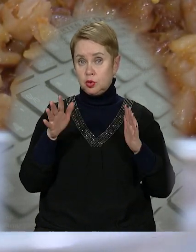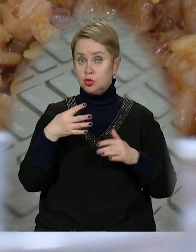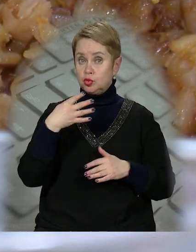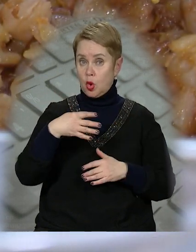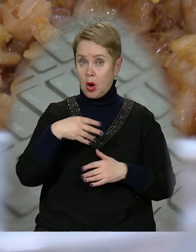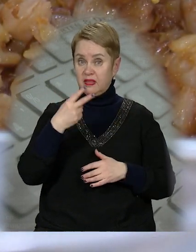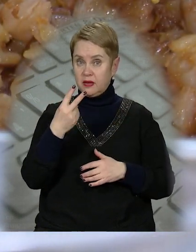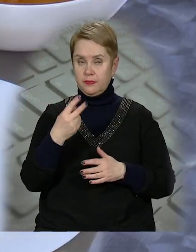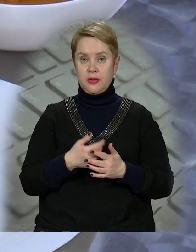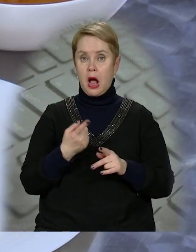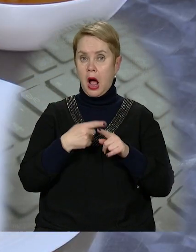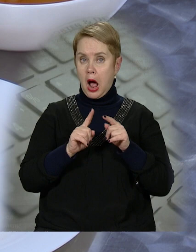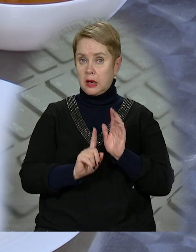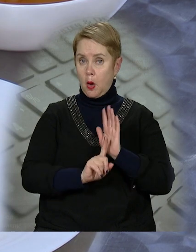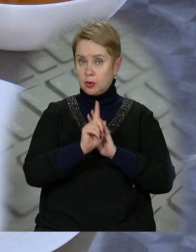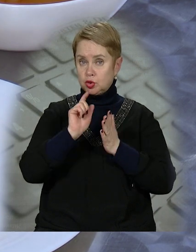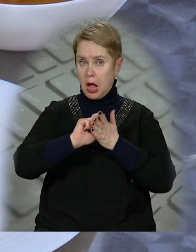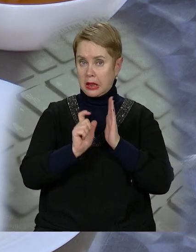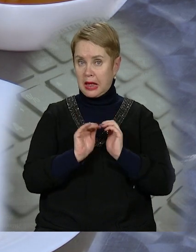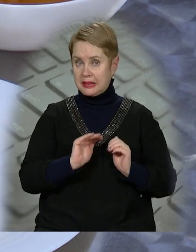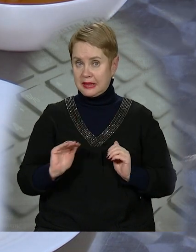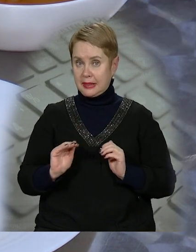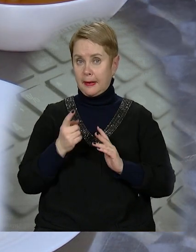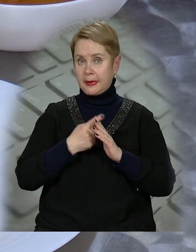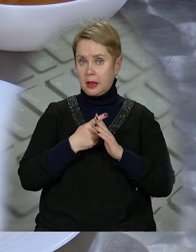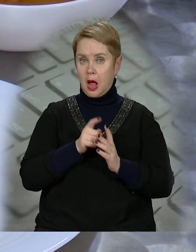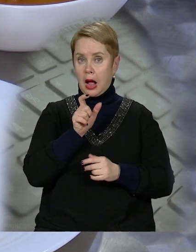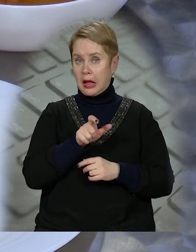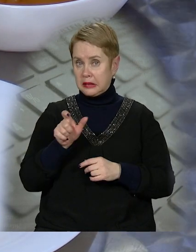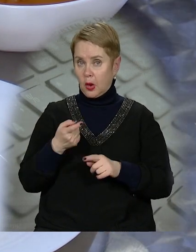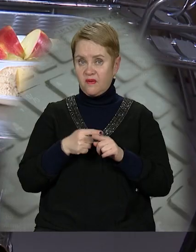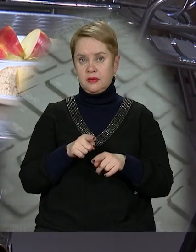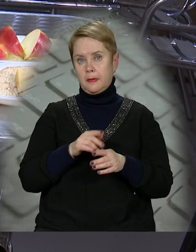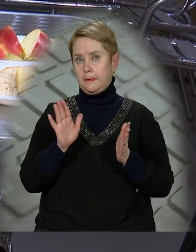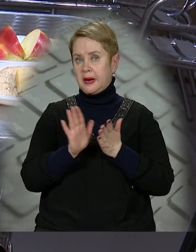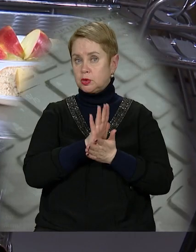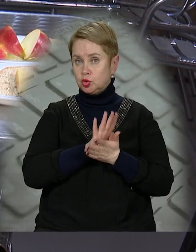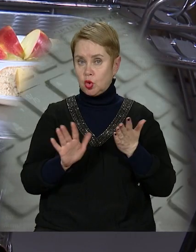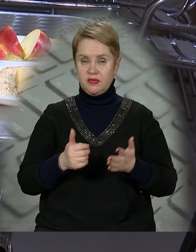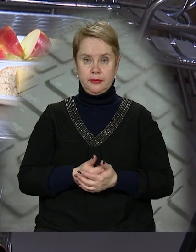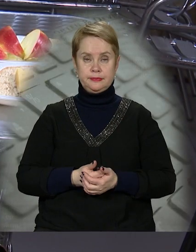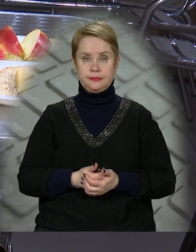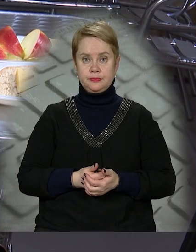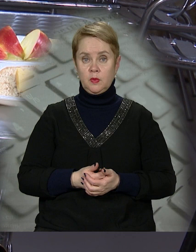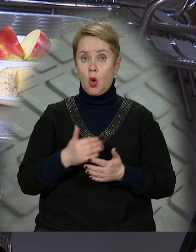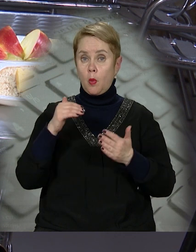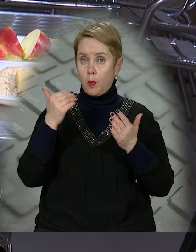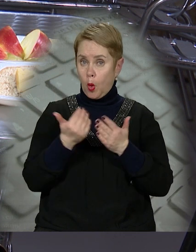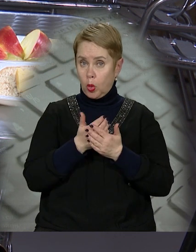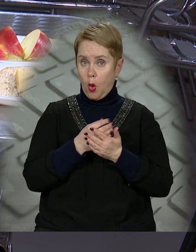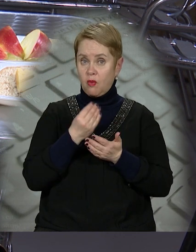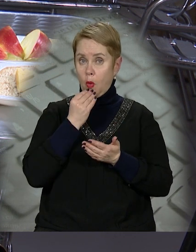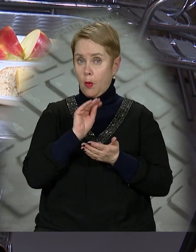більш як 42. Але для початкових класів і дітей пільгової категорії він цілком безкоштовний. У